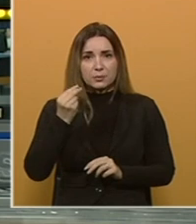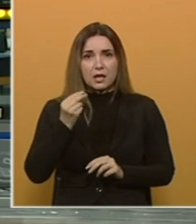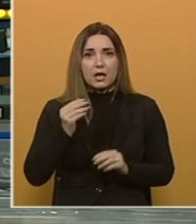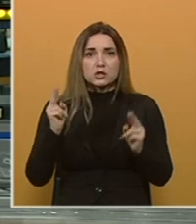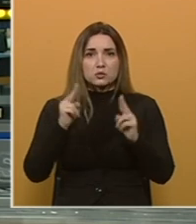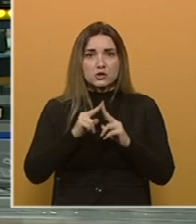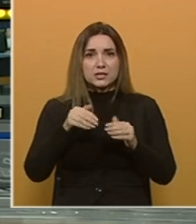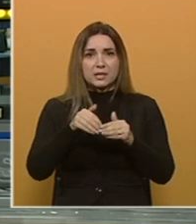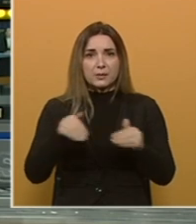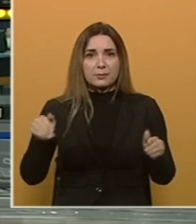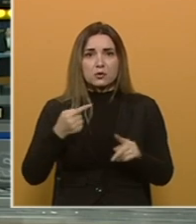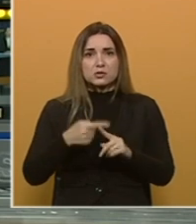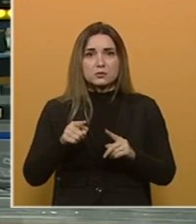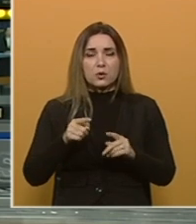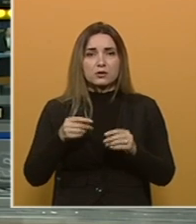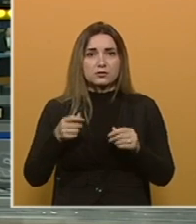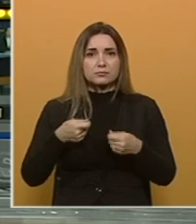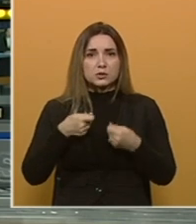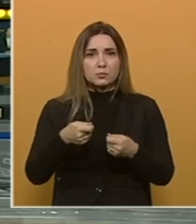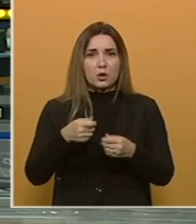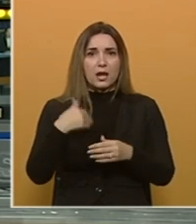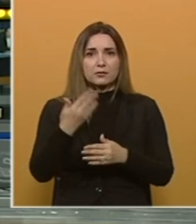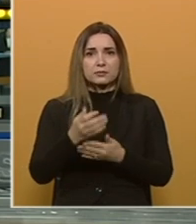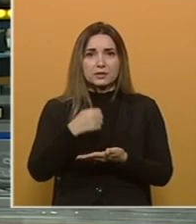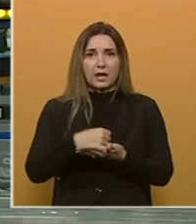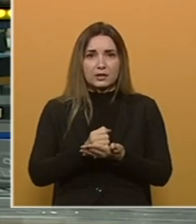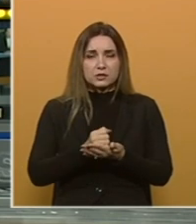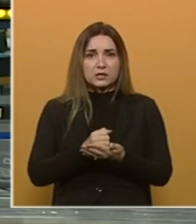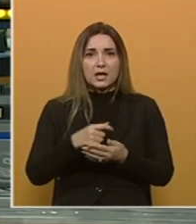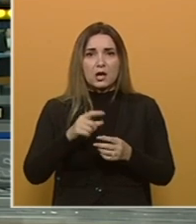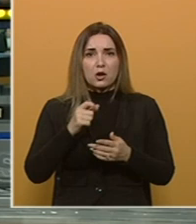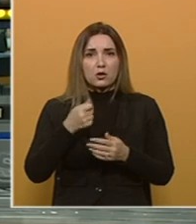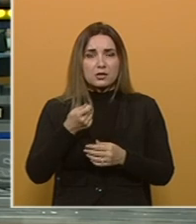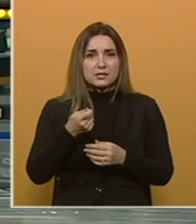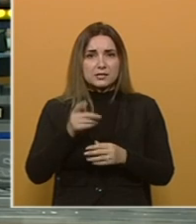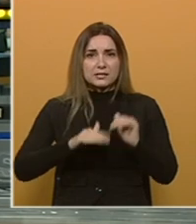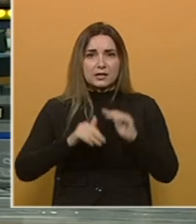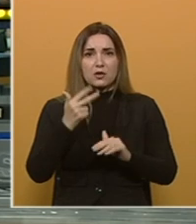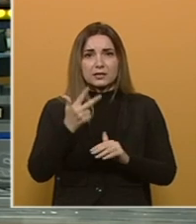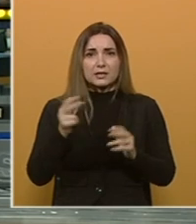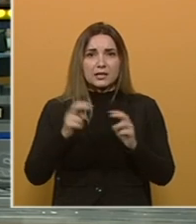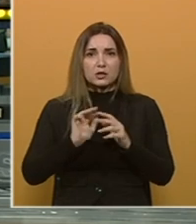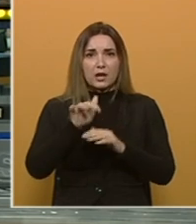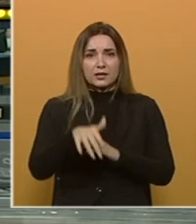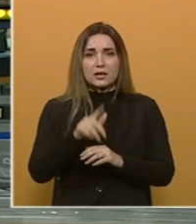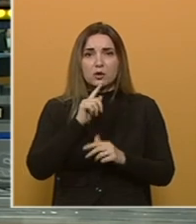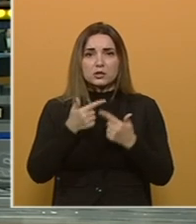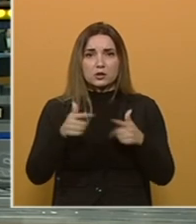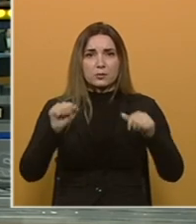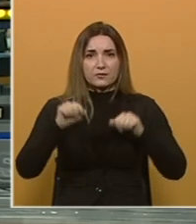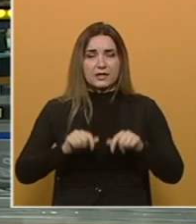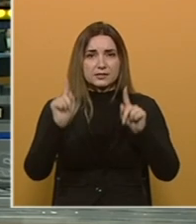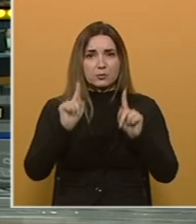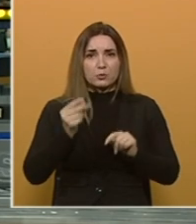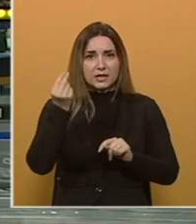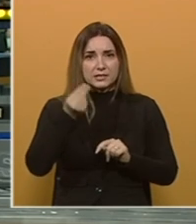suočen je sa preprekom zbog spora oko nadležnosti za izdavanje koncesija. Koncesije za gradnju tri hidroelektrane koje su odobrile vlasti